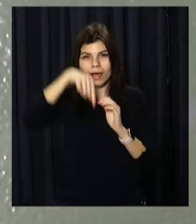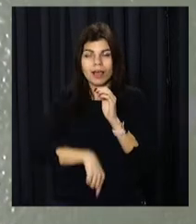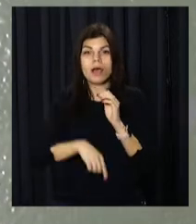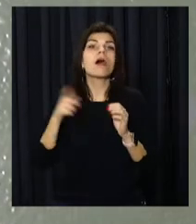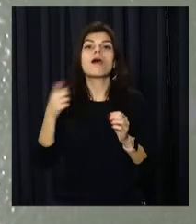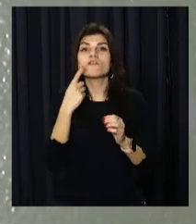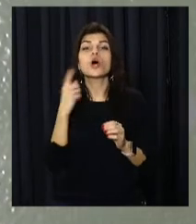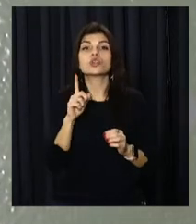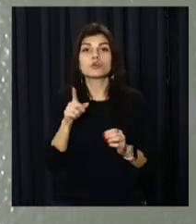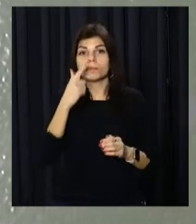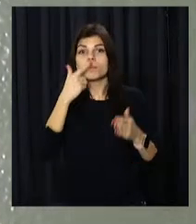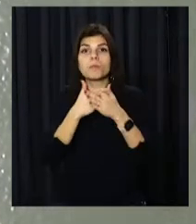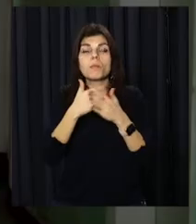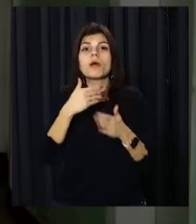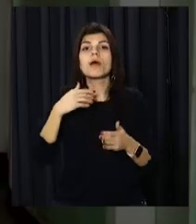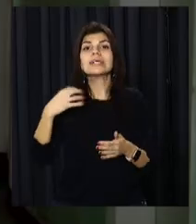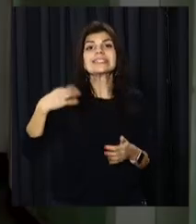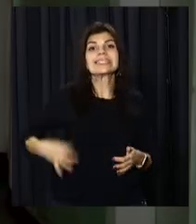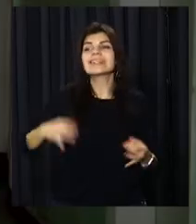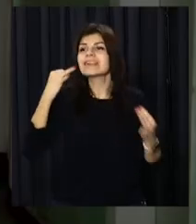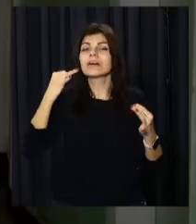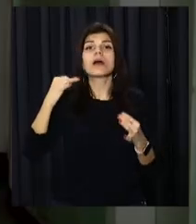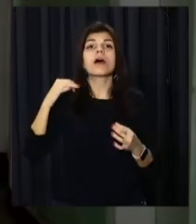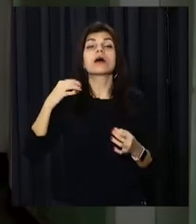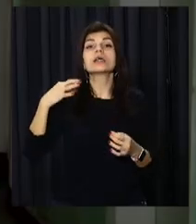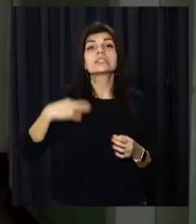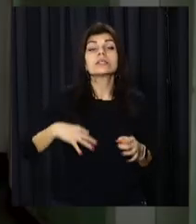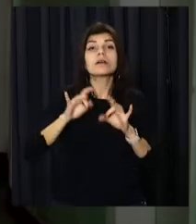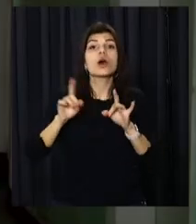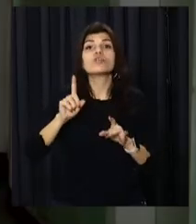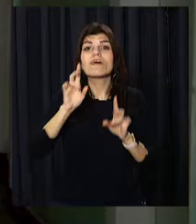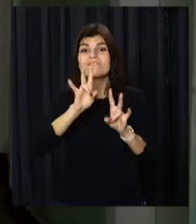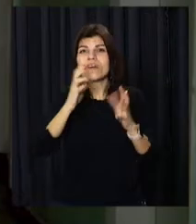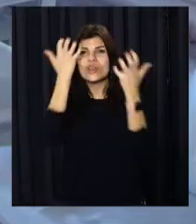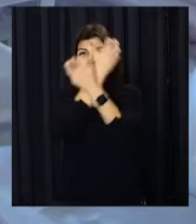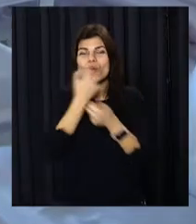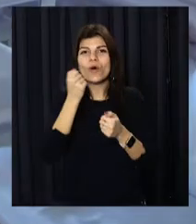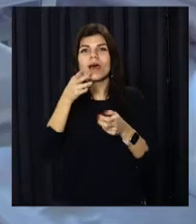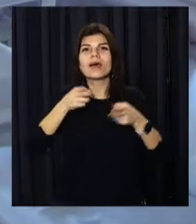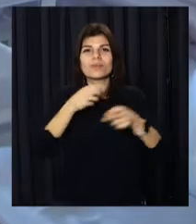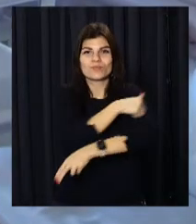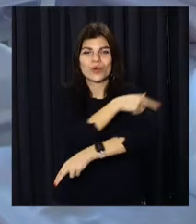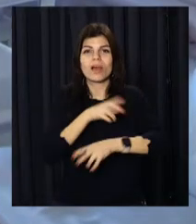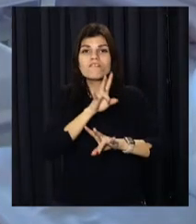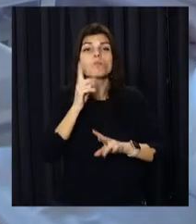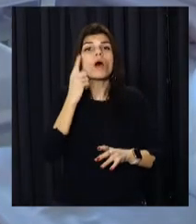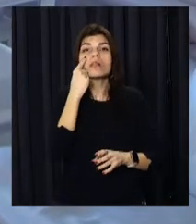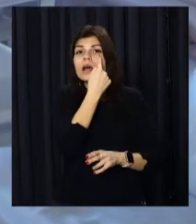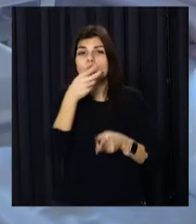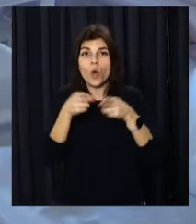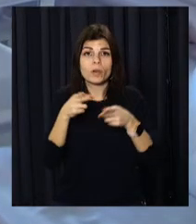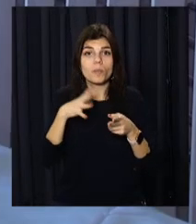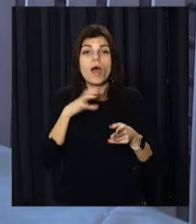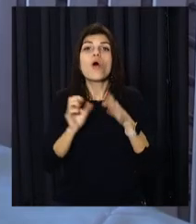розповів, напередодні батьку провели операцію на оці і залишили на ніч в офтальмологічному відділенні, аби зранку зробити